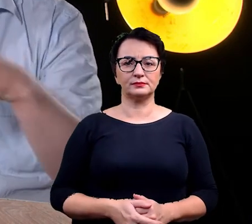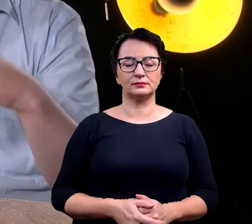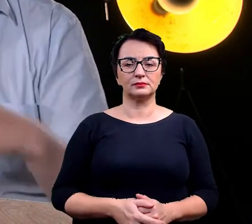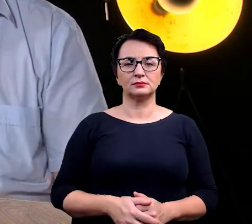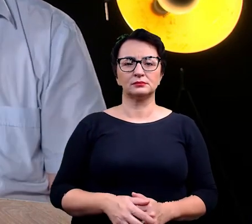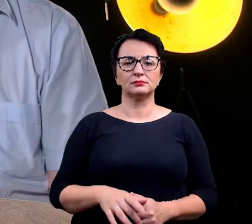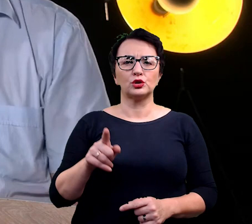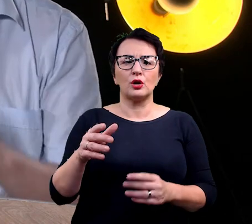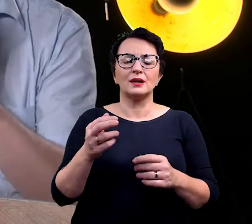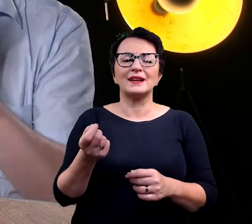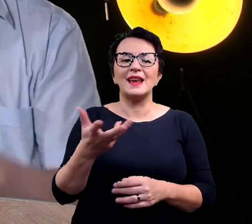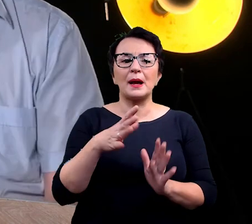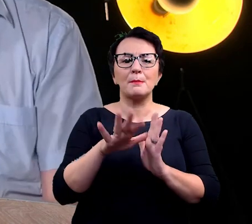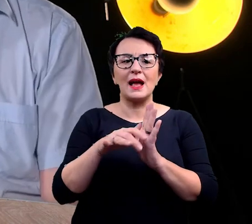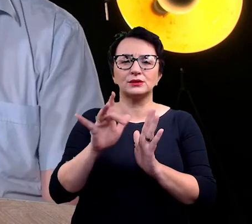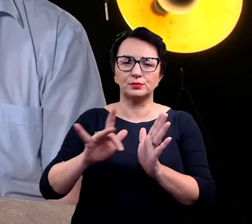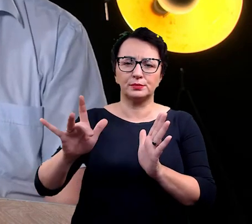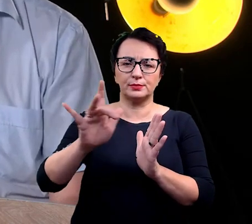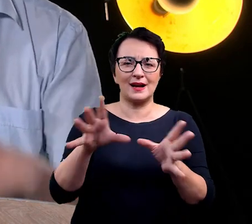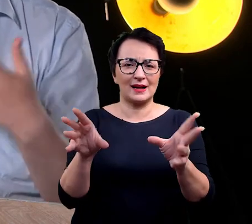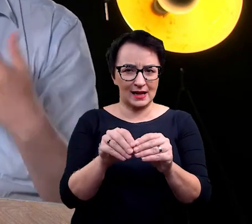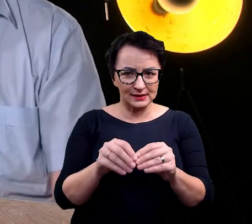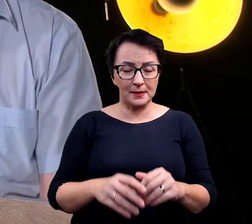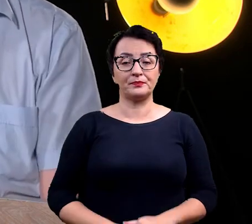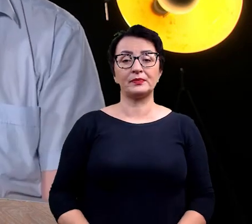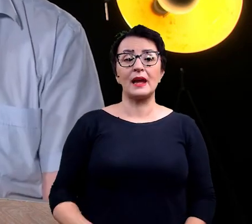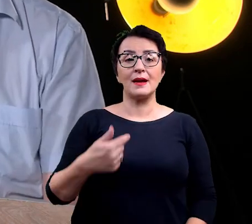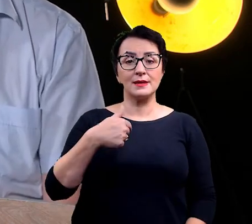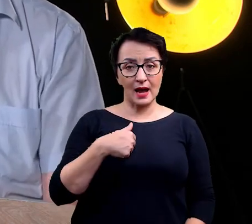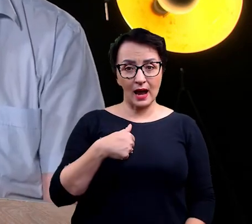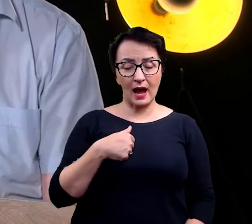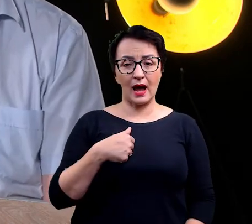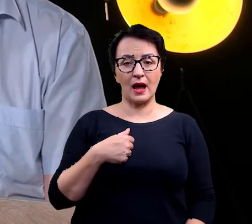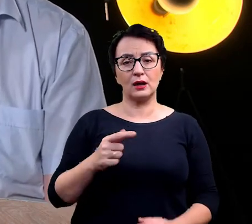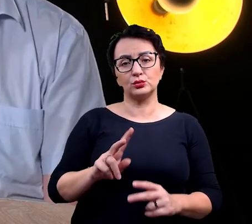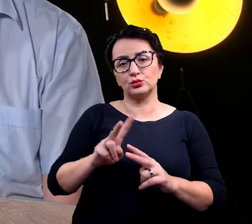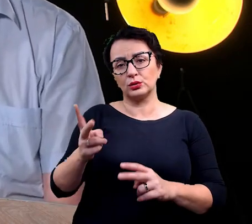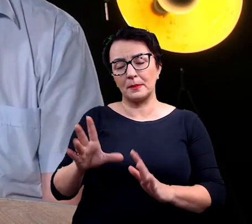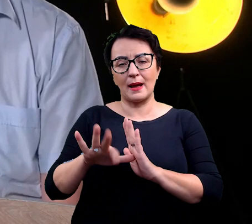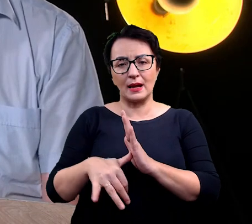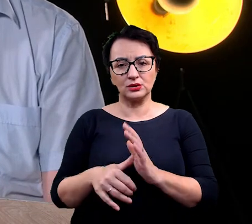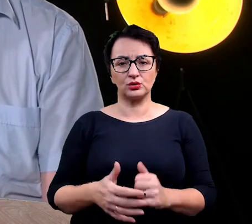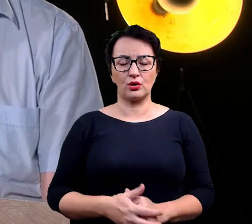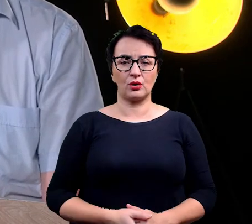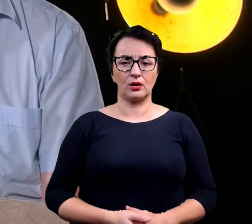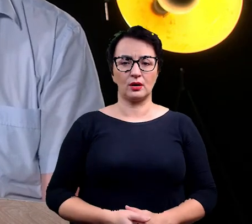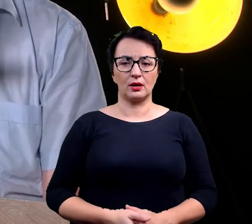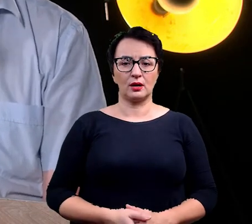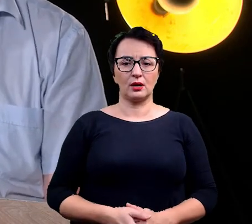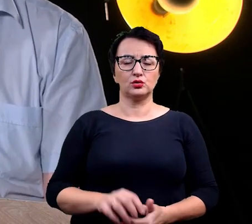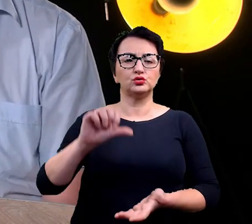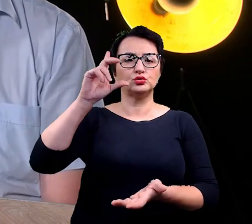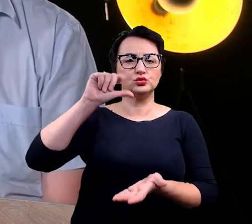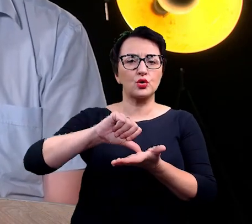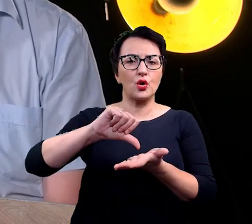jest kilka razem, a powiedzmy Reykjaviku do ułatwienia, a ja jestem w Akureyli. To jest miejscowość na samym